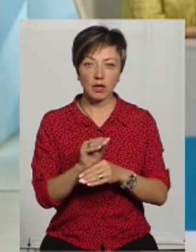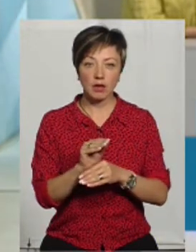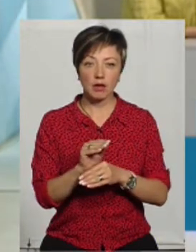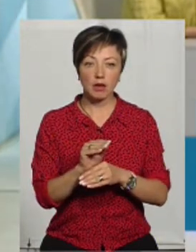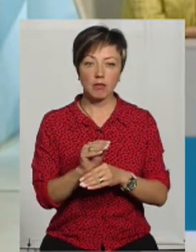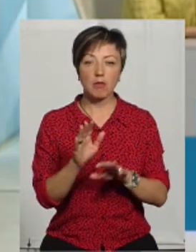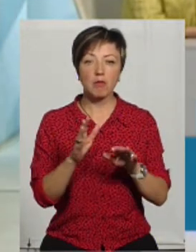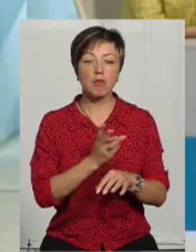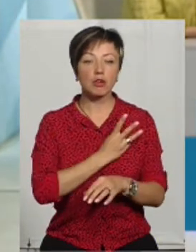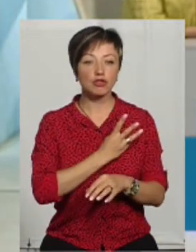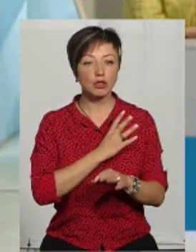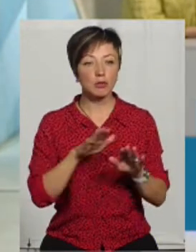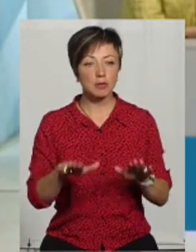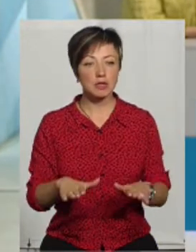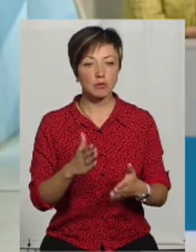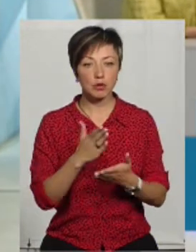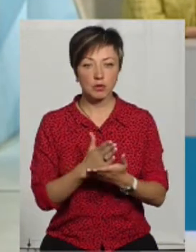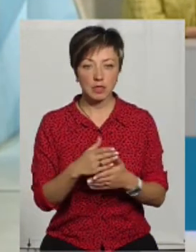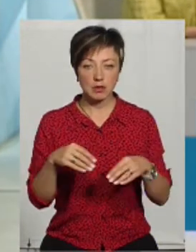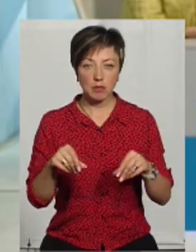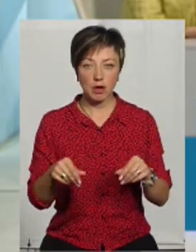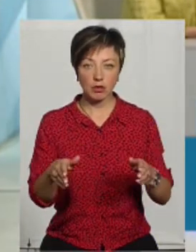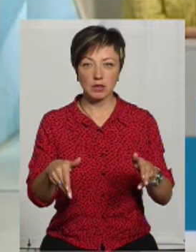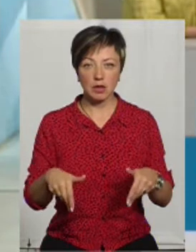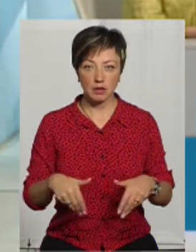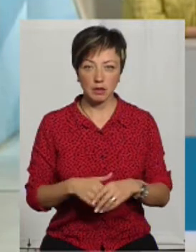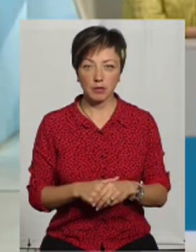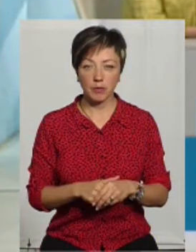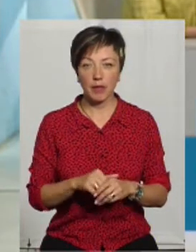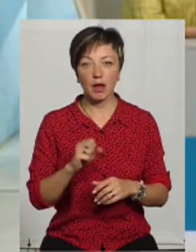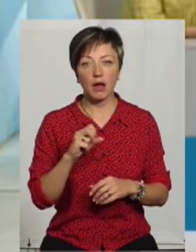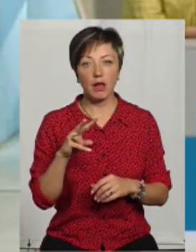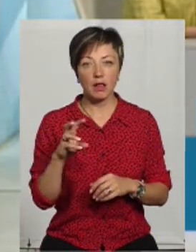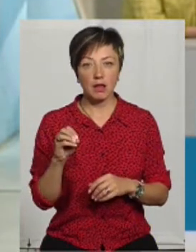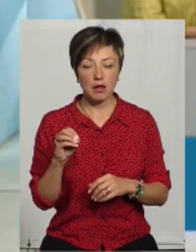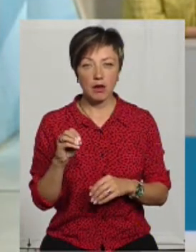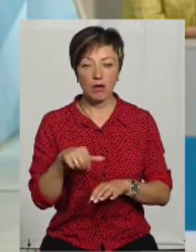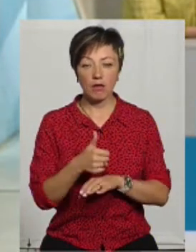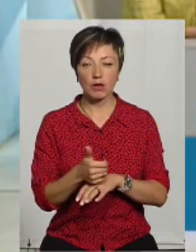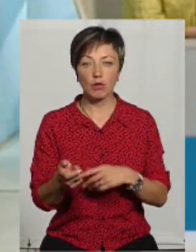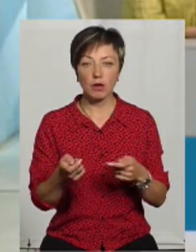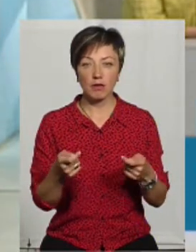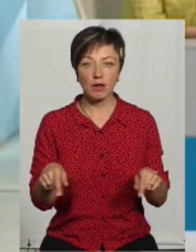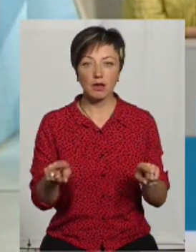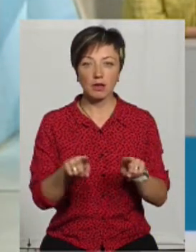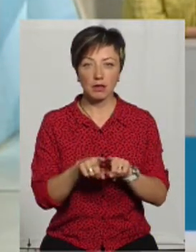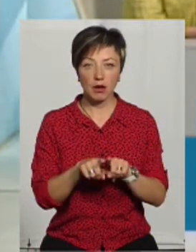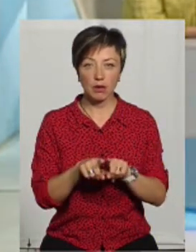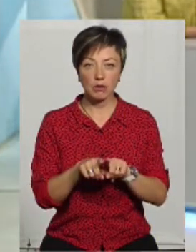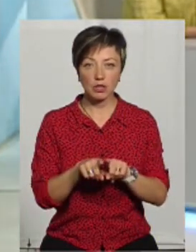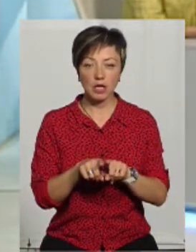матеріал з бажаним місцем розташування даної земельної ділянки. Але Головне управління також